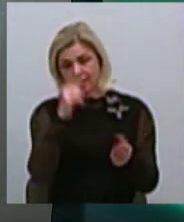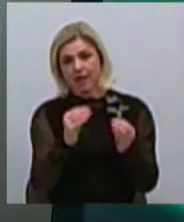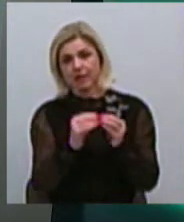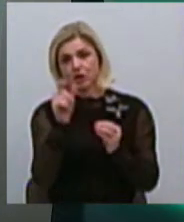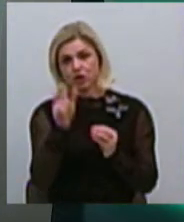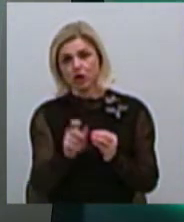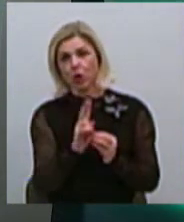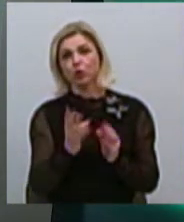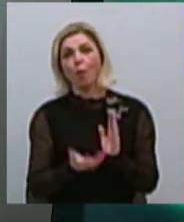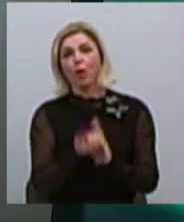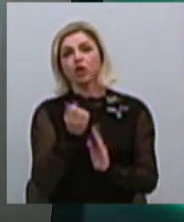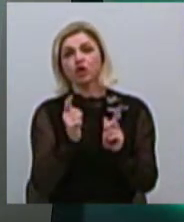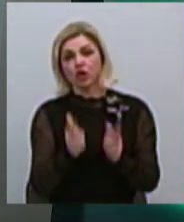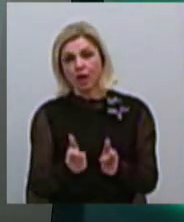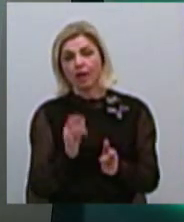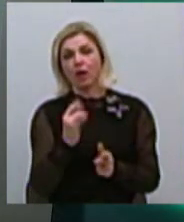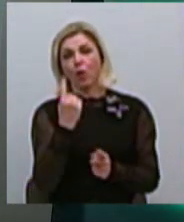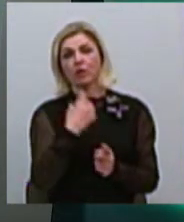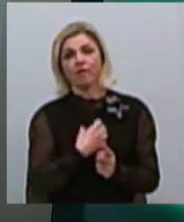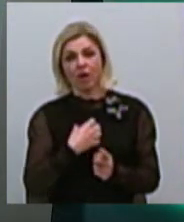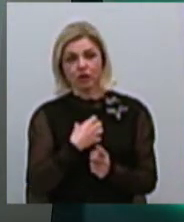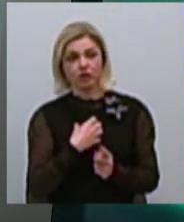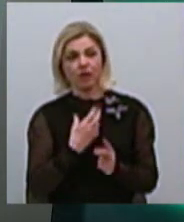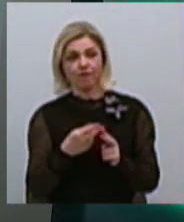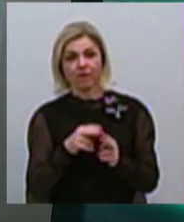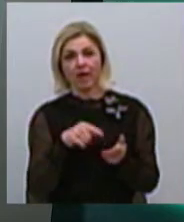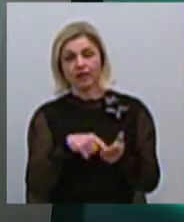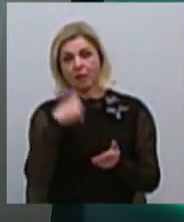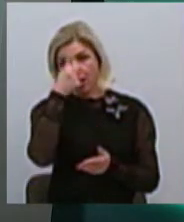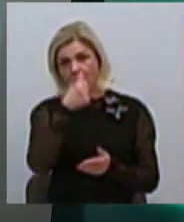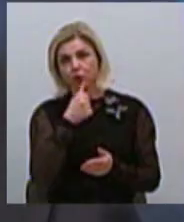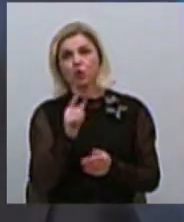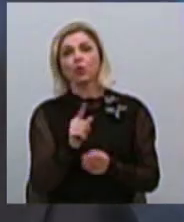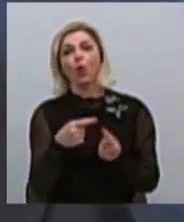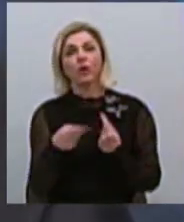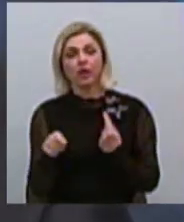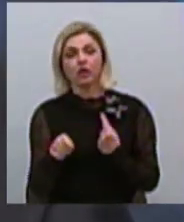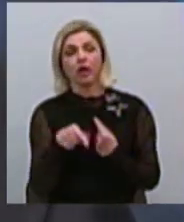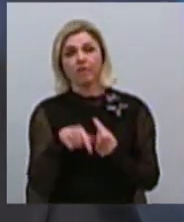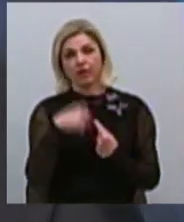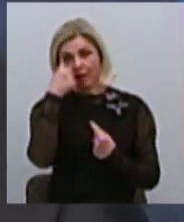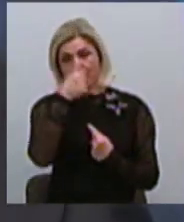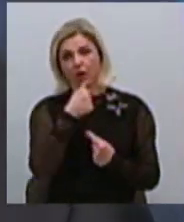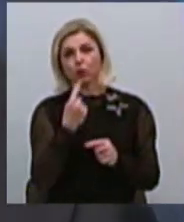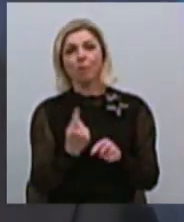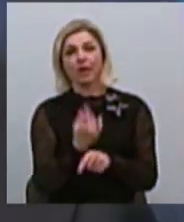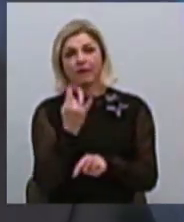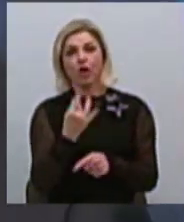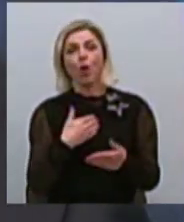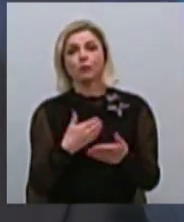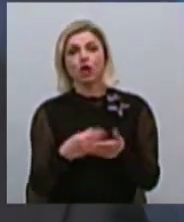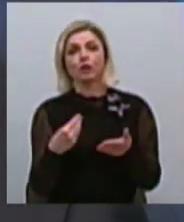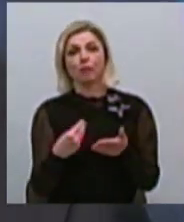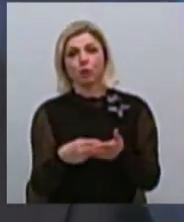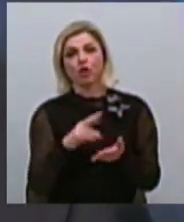які підтримали. І один ще важний аспект, о котором ми должны сказати, в цьому гаду, в чому відлічі. в цьому гаду вперві в общественному бюджеті